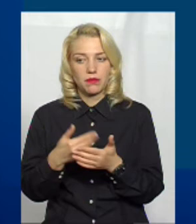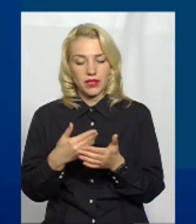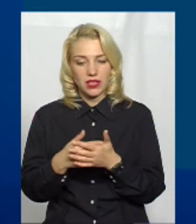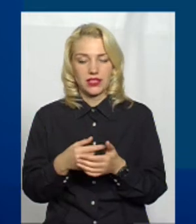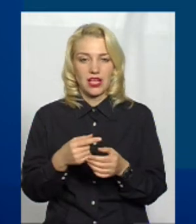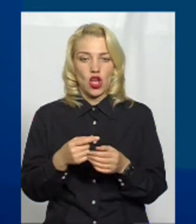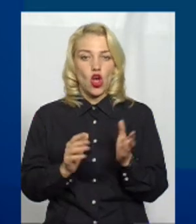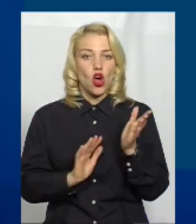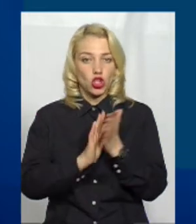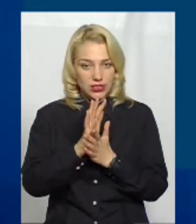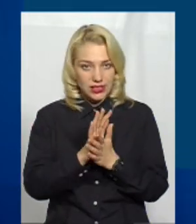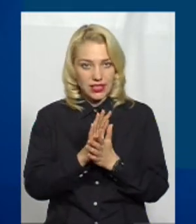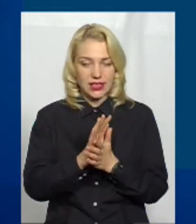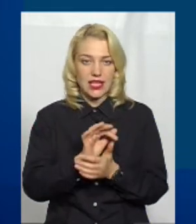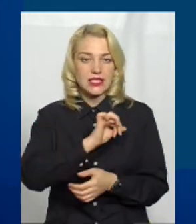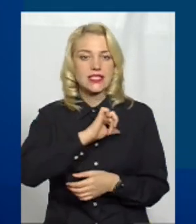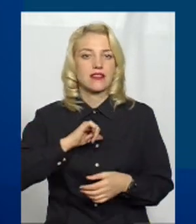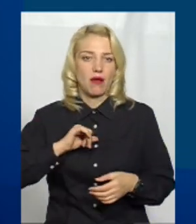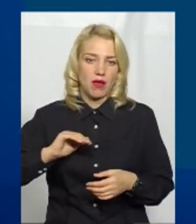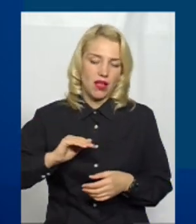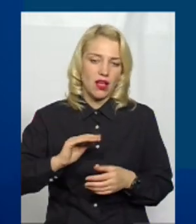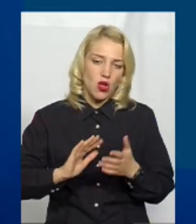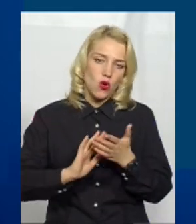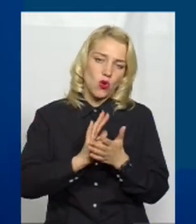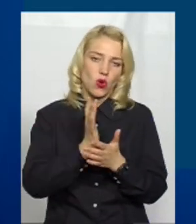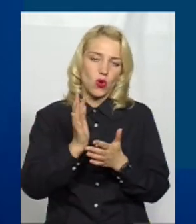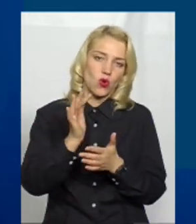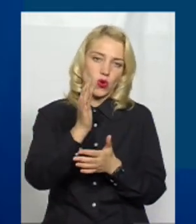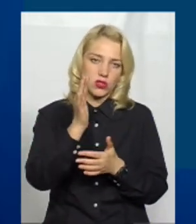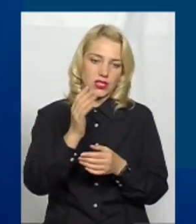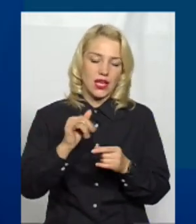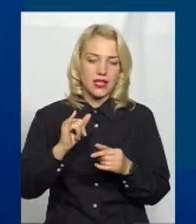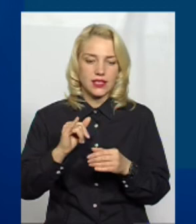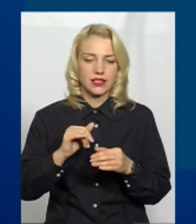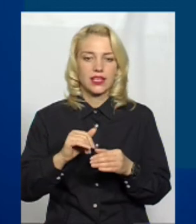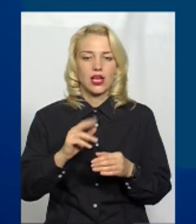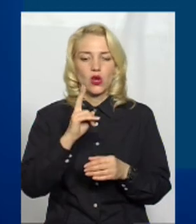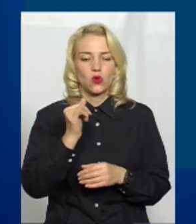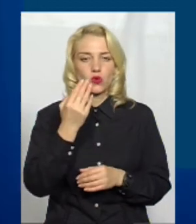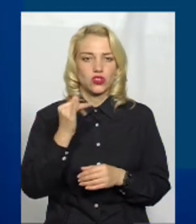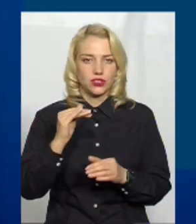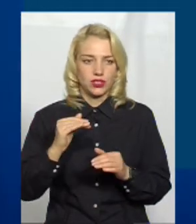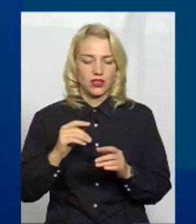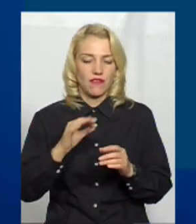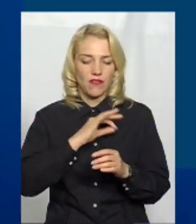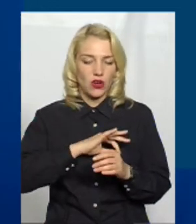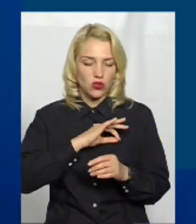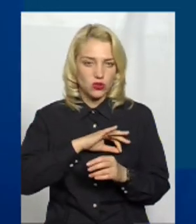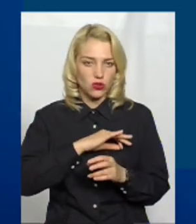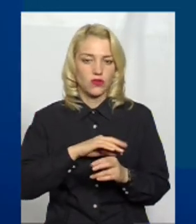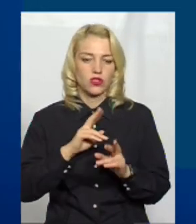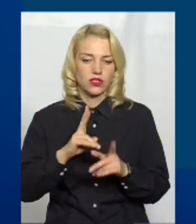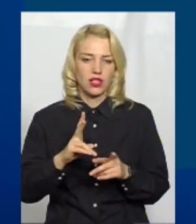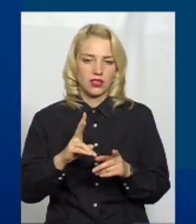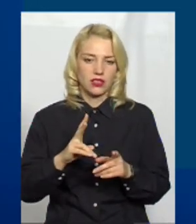сама рослина росла сама по собі. Більше використовують такого плана, як у щакові, за рахунок яких